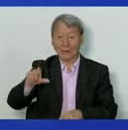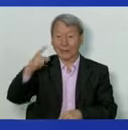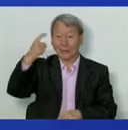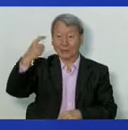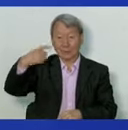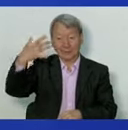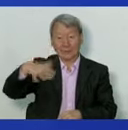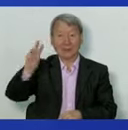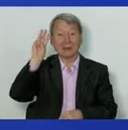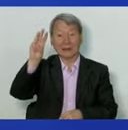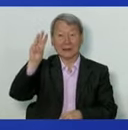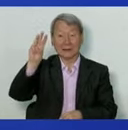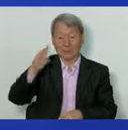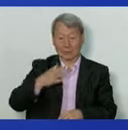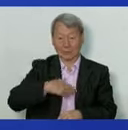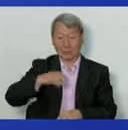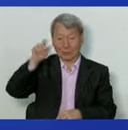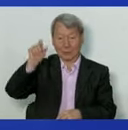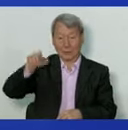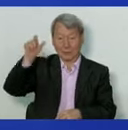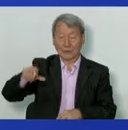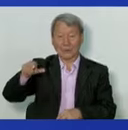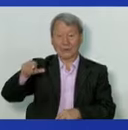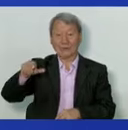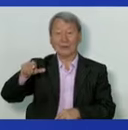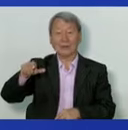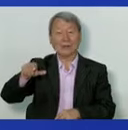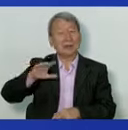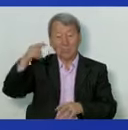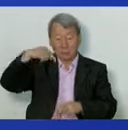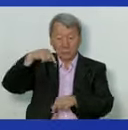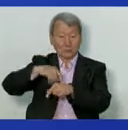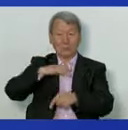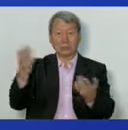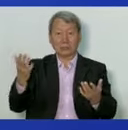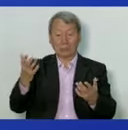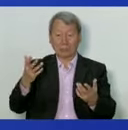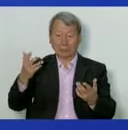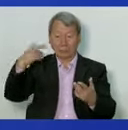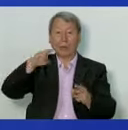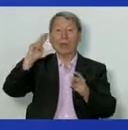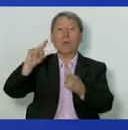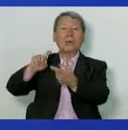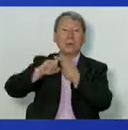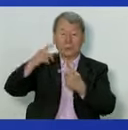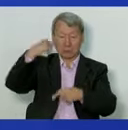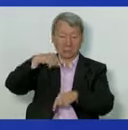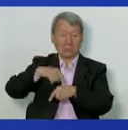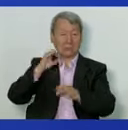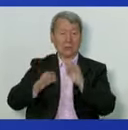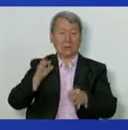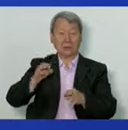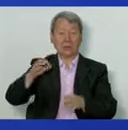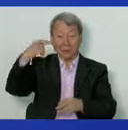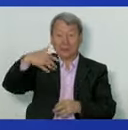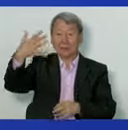153 наших пациентов не имеют признаков болезни на сегодня, и это